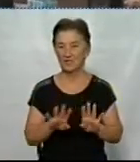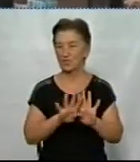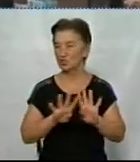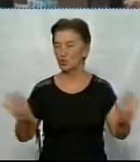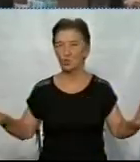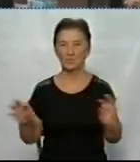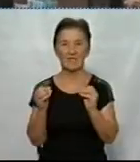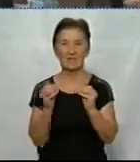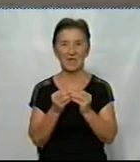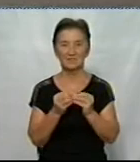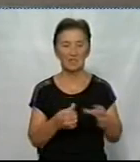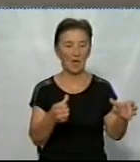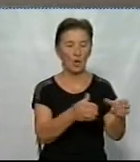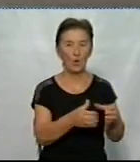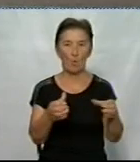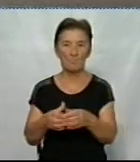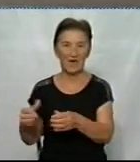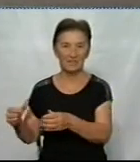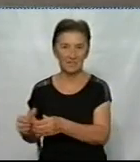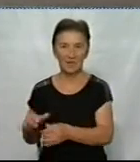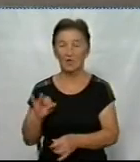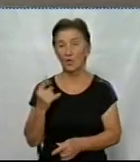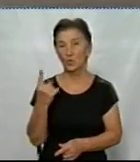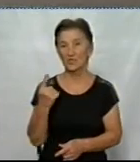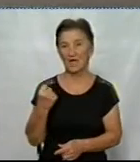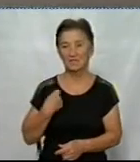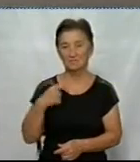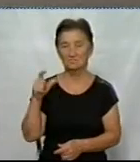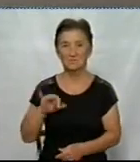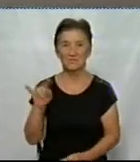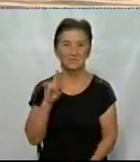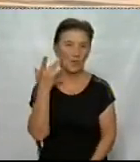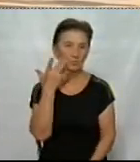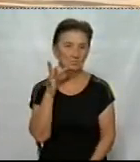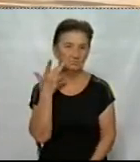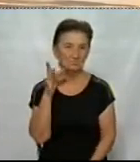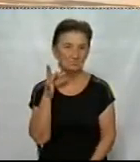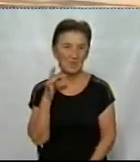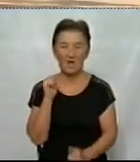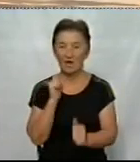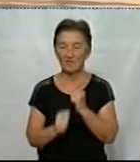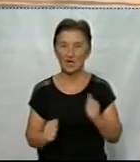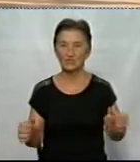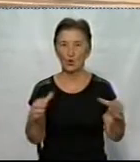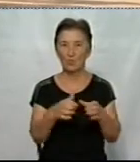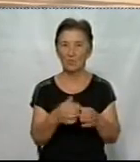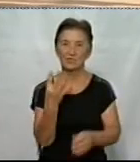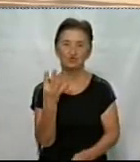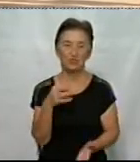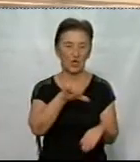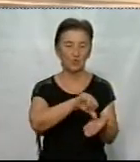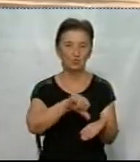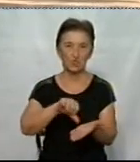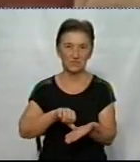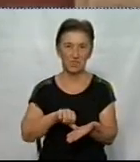команд військових, 9 команд спецпризначенців та одна військових зі Сполучених Штатів Америки. У кожній команді по 4 учасника і